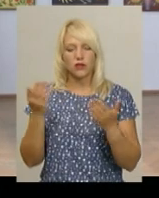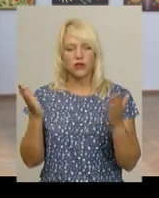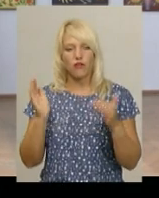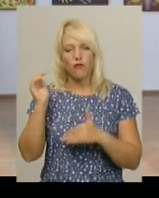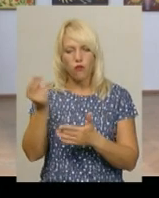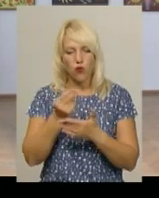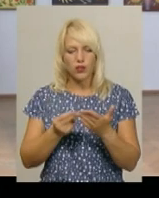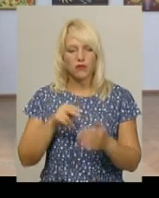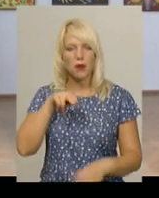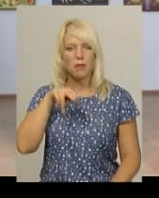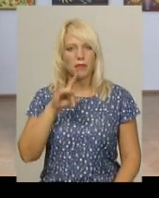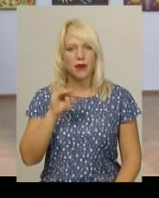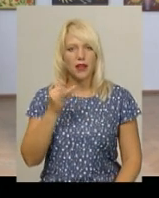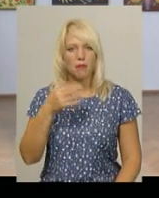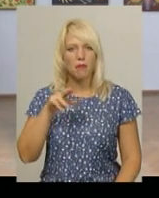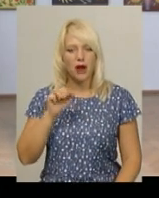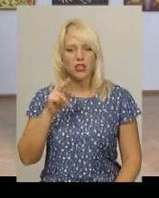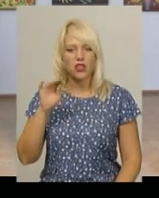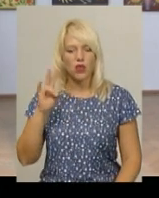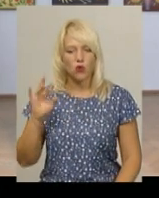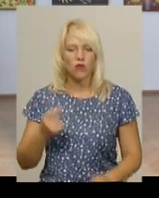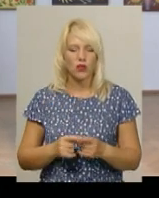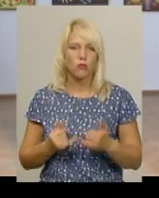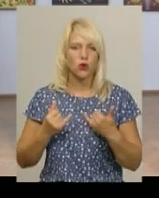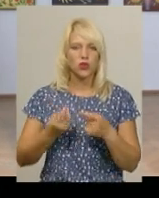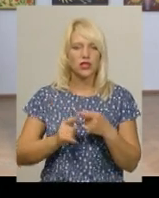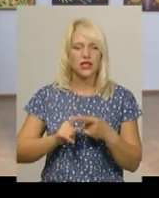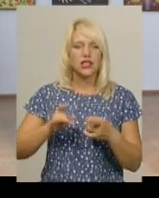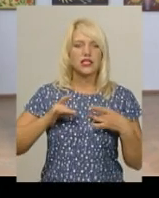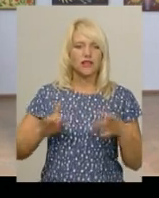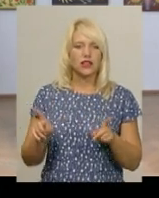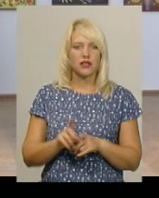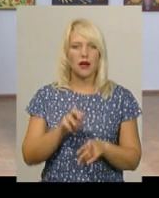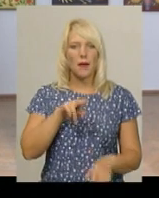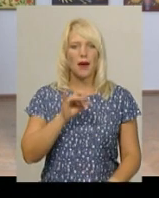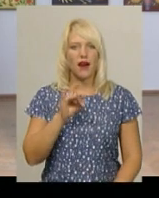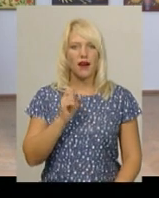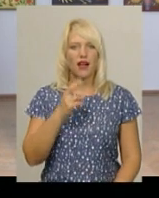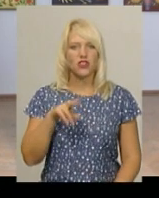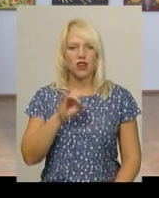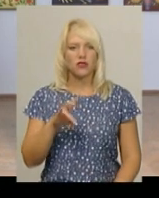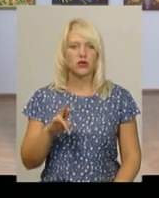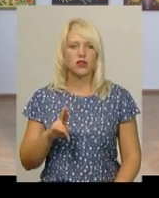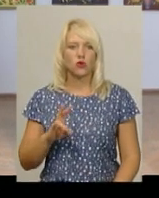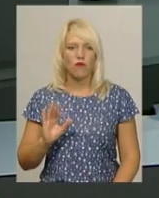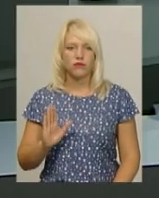Марії Примеченко. Вона і приурочена до цих свят. А також Сергій Параджанов – імпресія дотику.